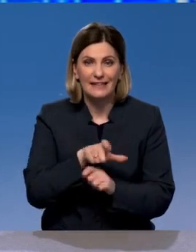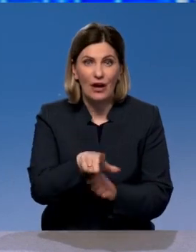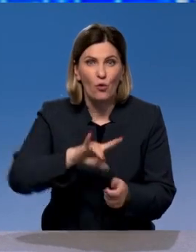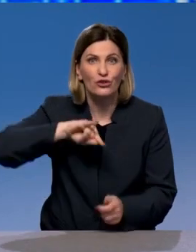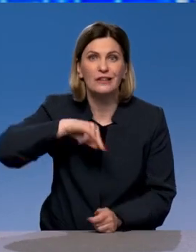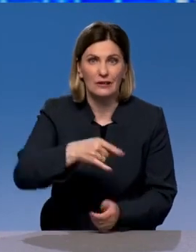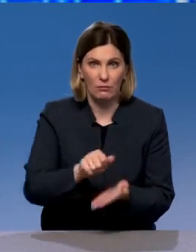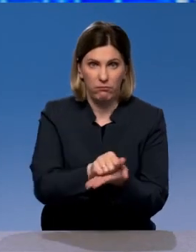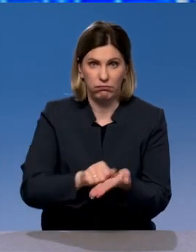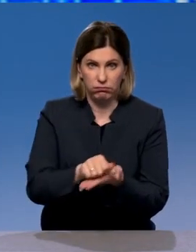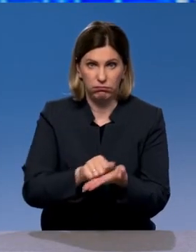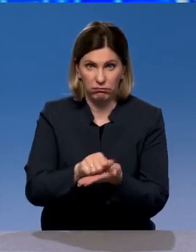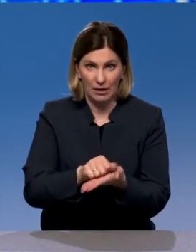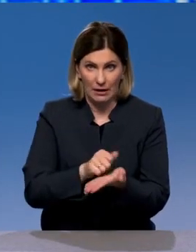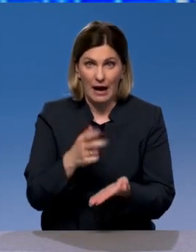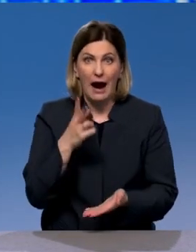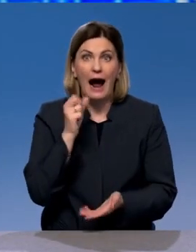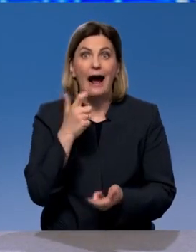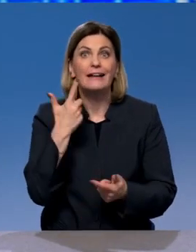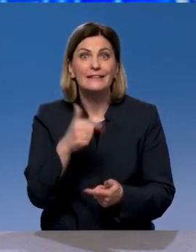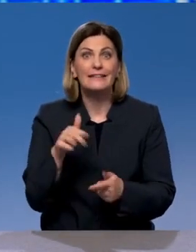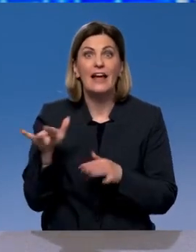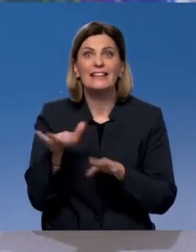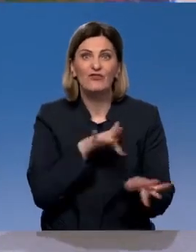а там, где движущиеся транспортные средства.